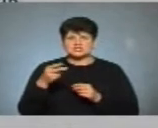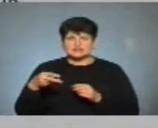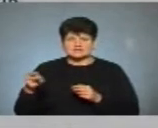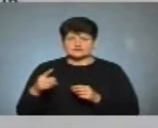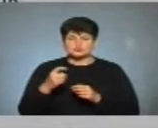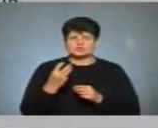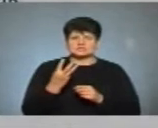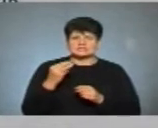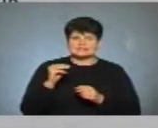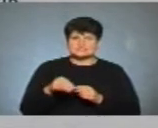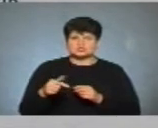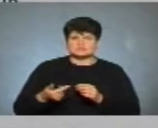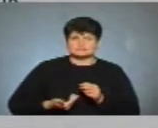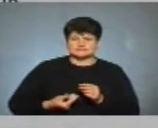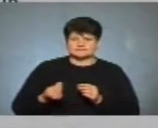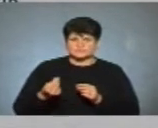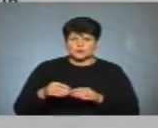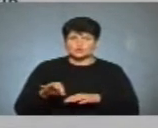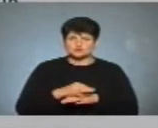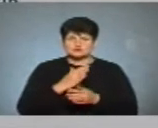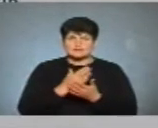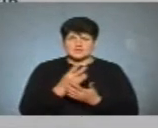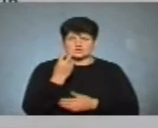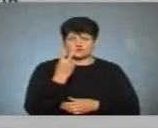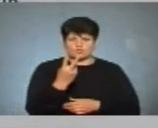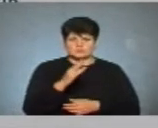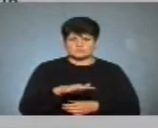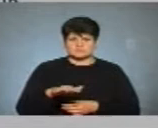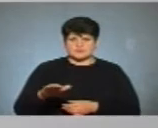тисячі гривень готівкою. Одружений має двох дітей.